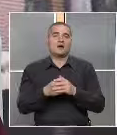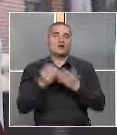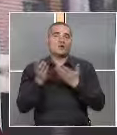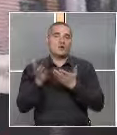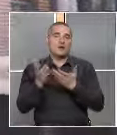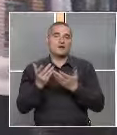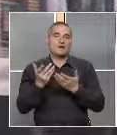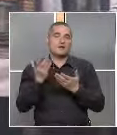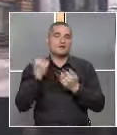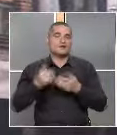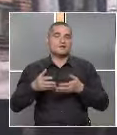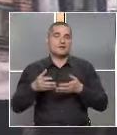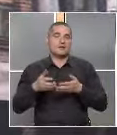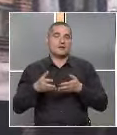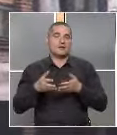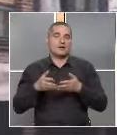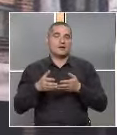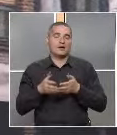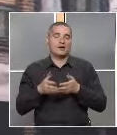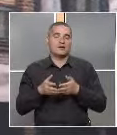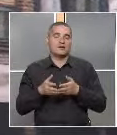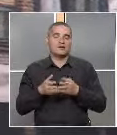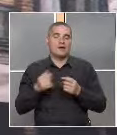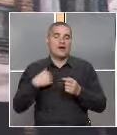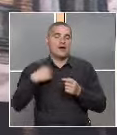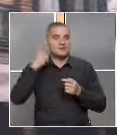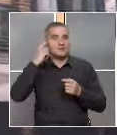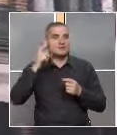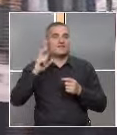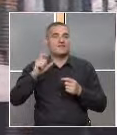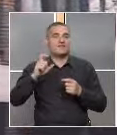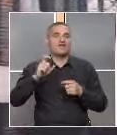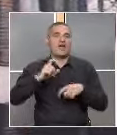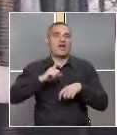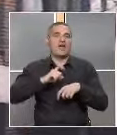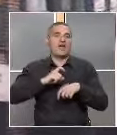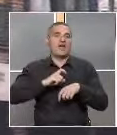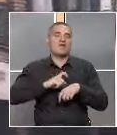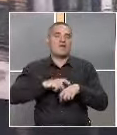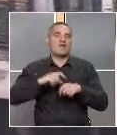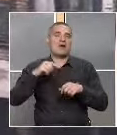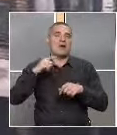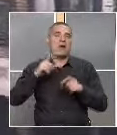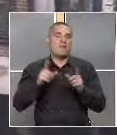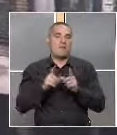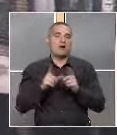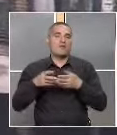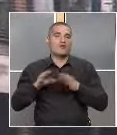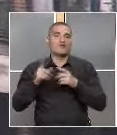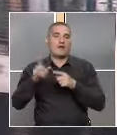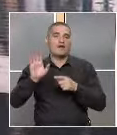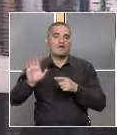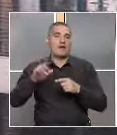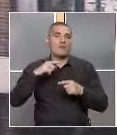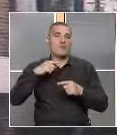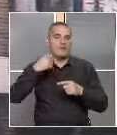се родил. Аз знам, че света Дева Мария го е родила. Защото това е майка